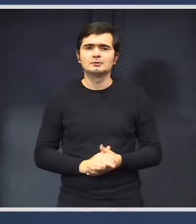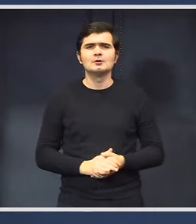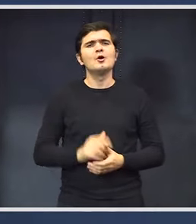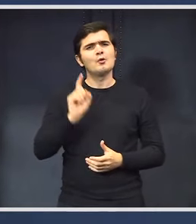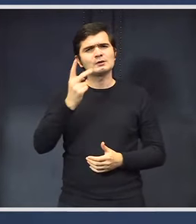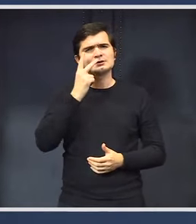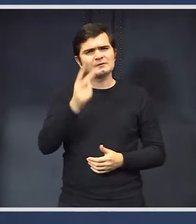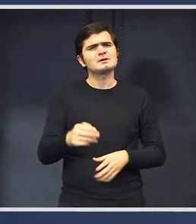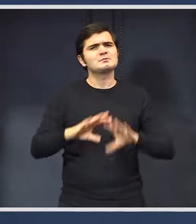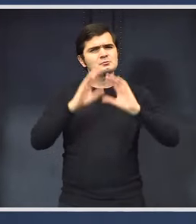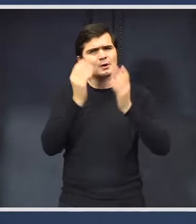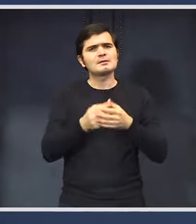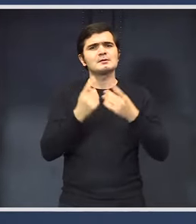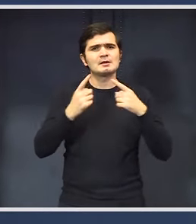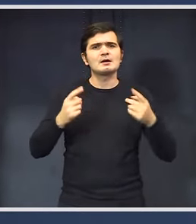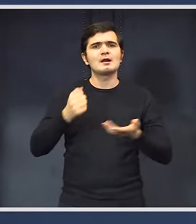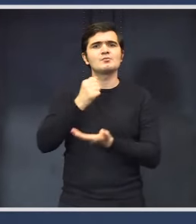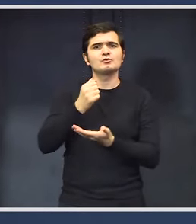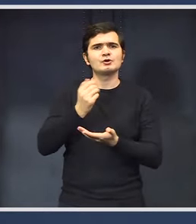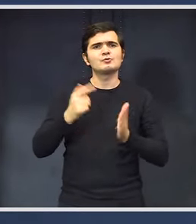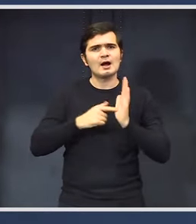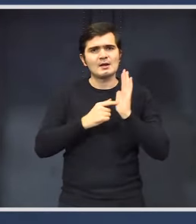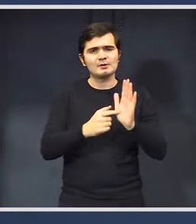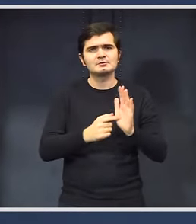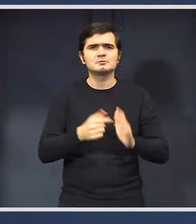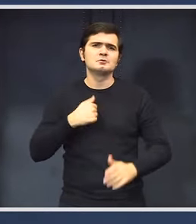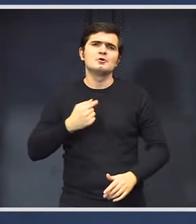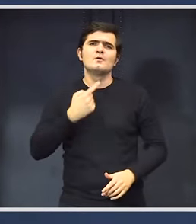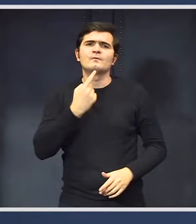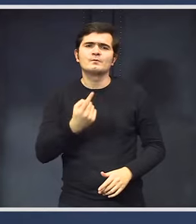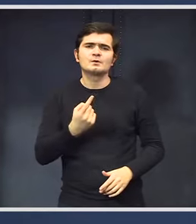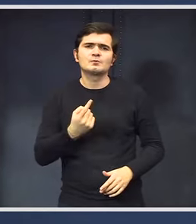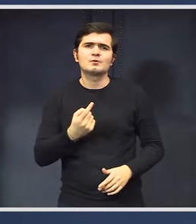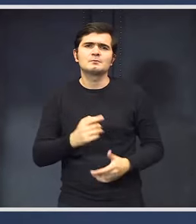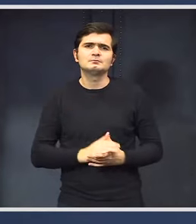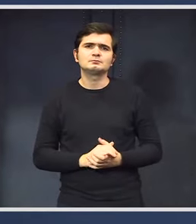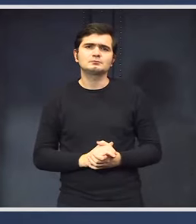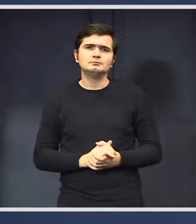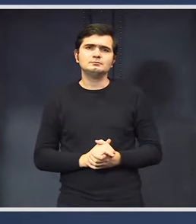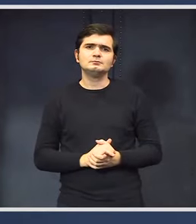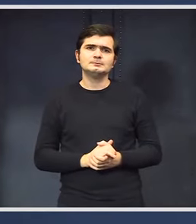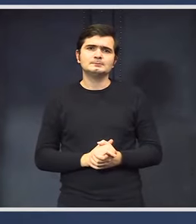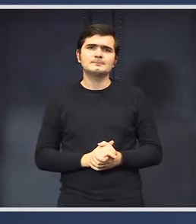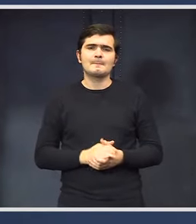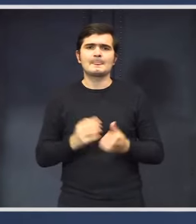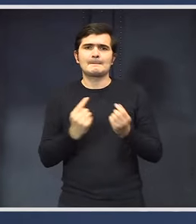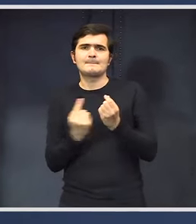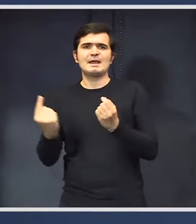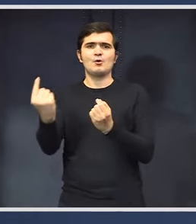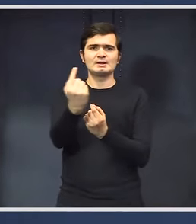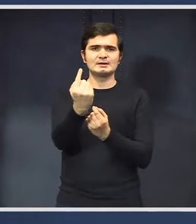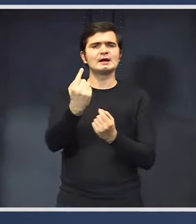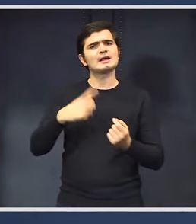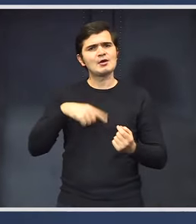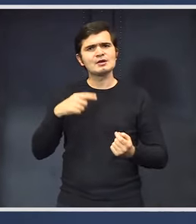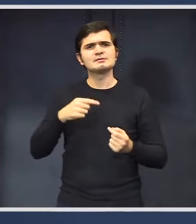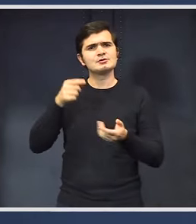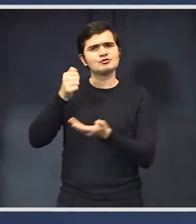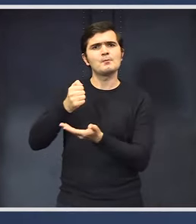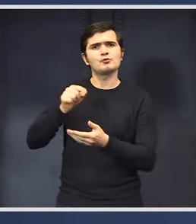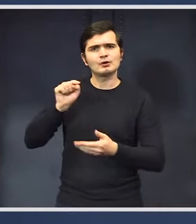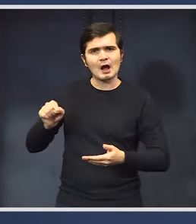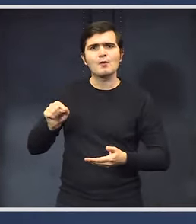le veți vedea în detaliu în bugetul care va fi prezentat, dar eu vreau să spun că prioritatea și este în buget și au sumele